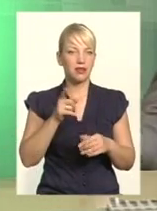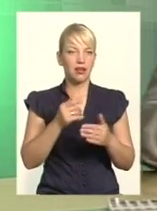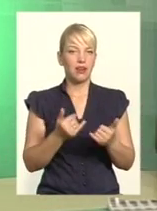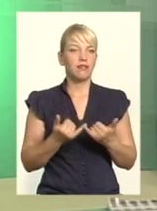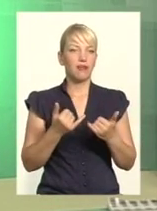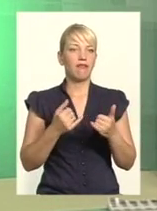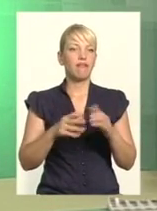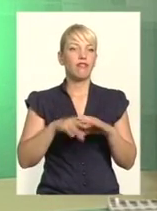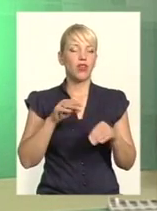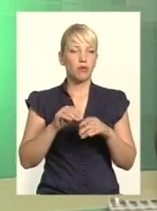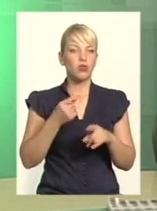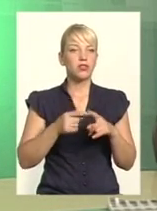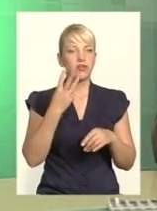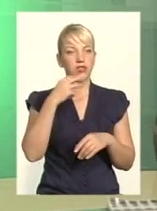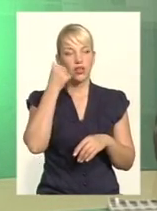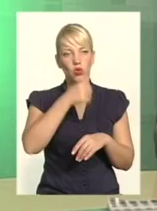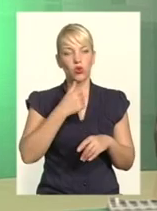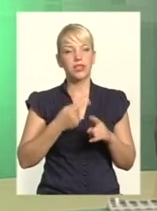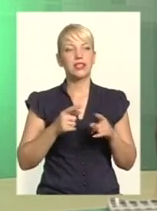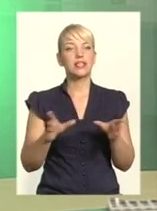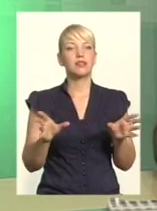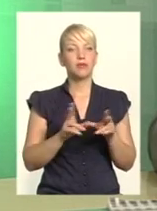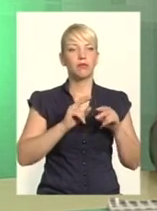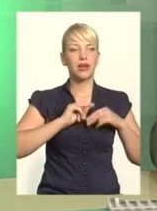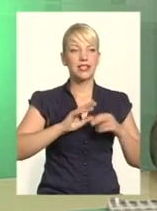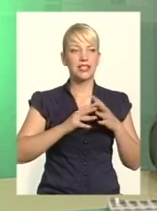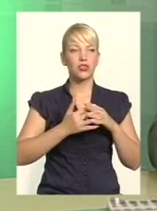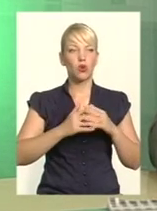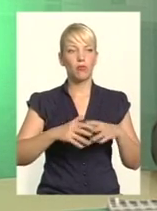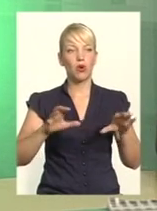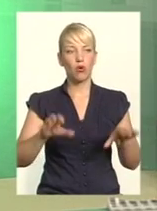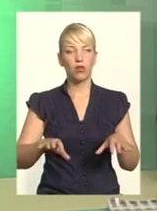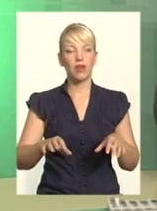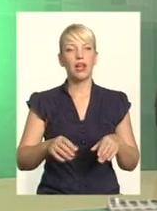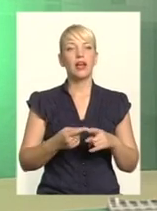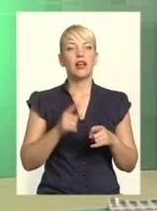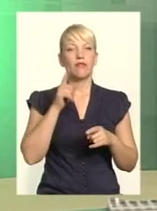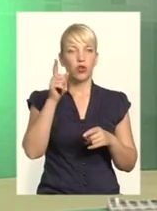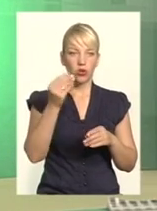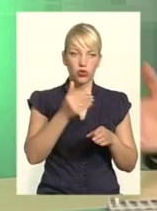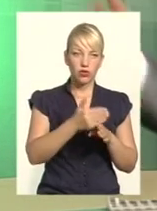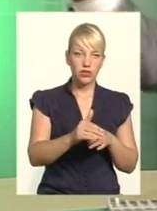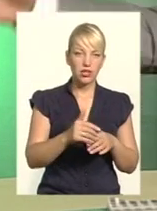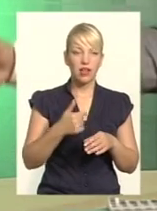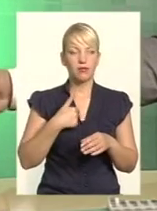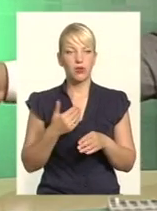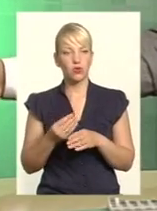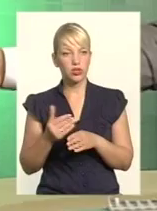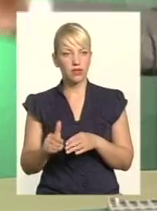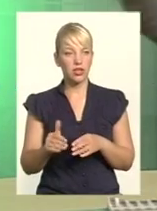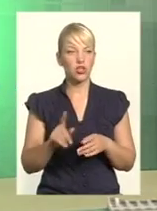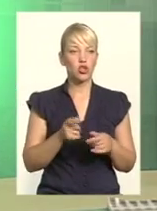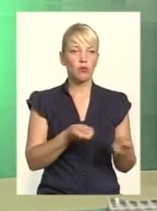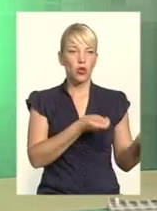періоду у співпраці з сільськими головами, я підкреслюю, в них трошки є кошти на посипковий матеріал. Але, щоб довести з кар'єру